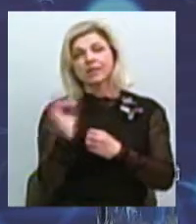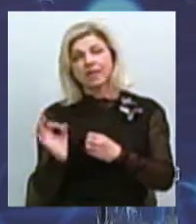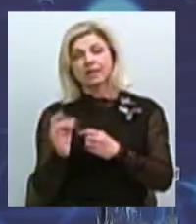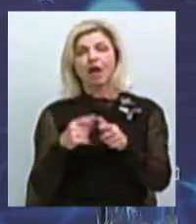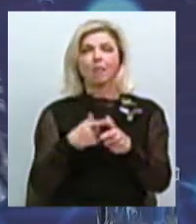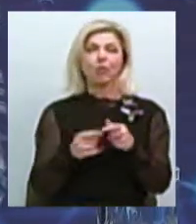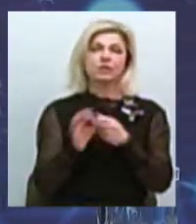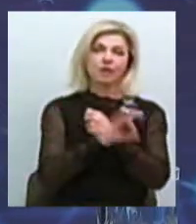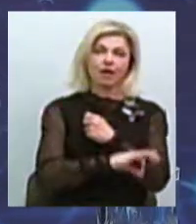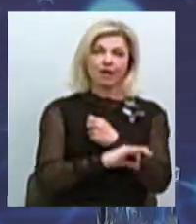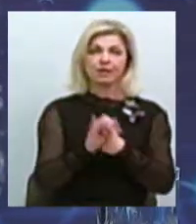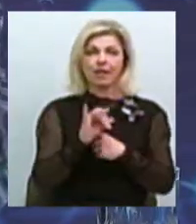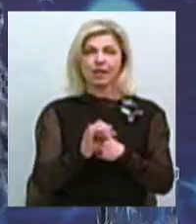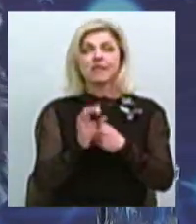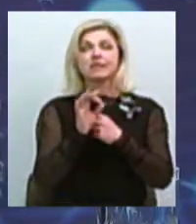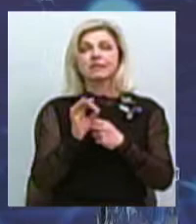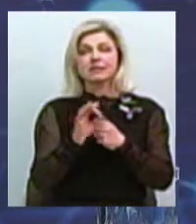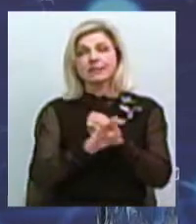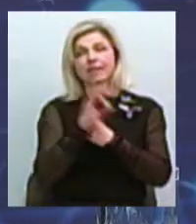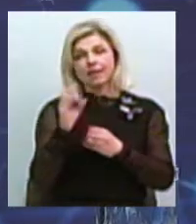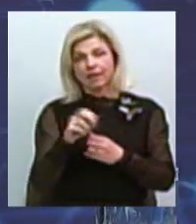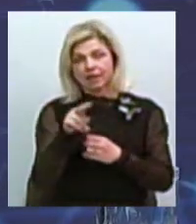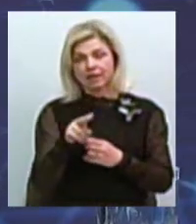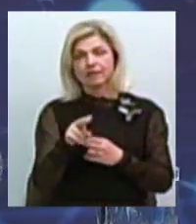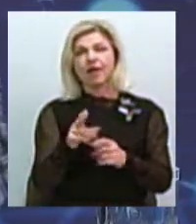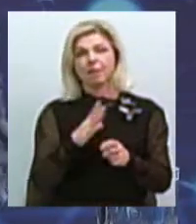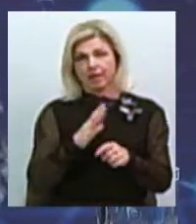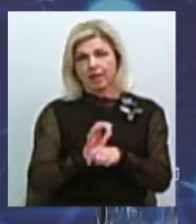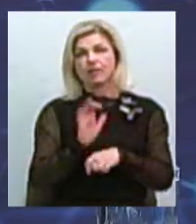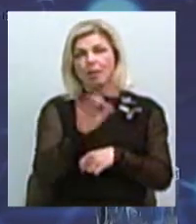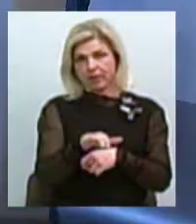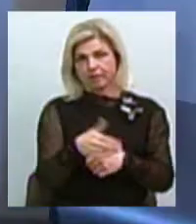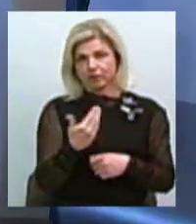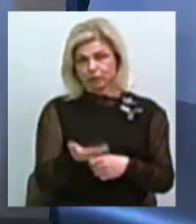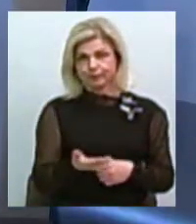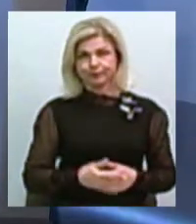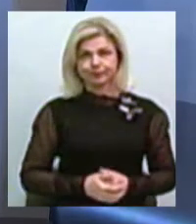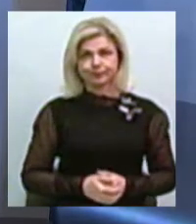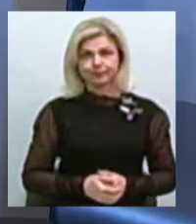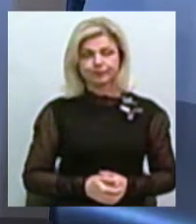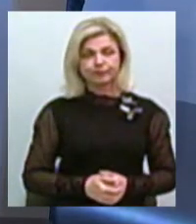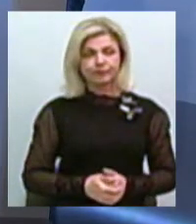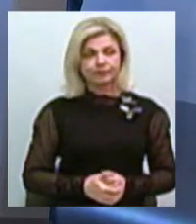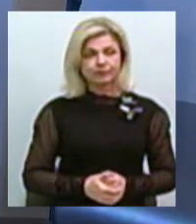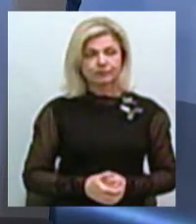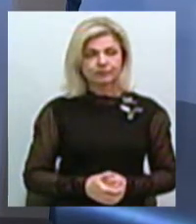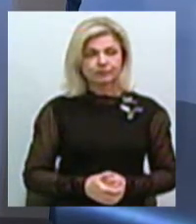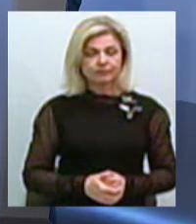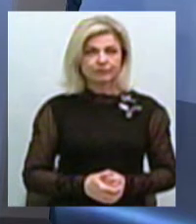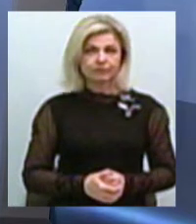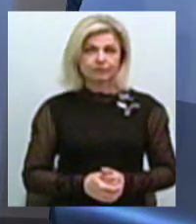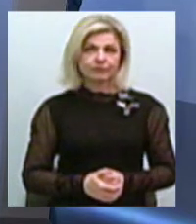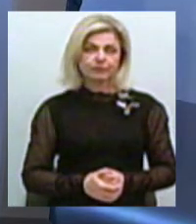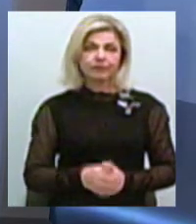підштовхнули. Схід, точніше. Сармацький племенат, ті, що приходили зі Сходу, вони підтолкнули, підтолкнули грецьке